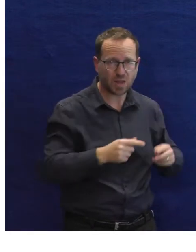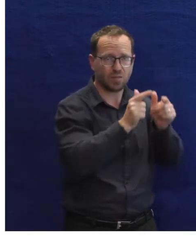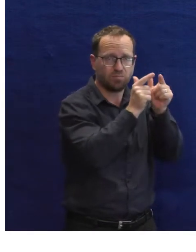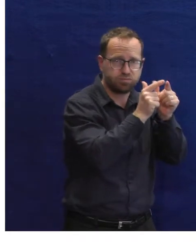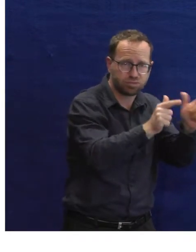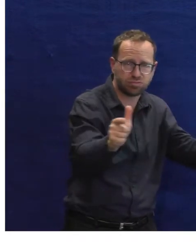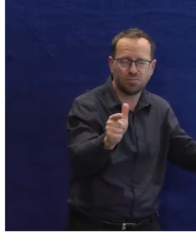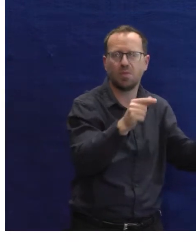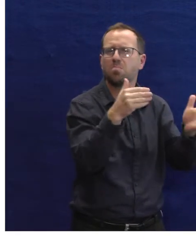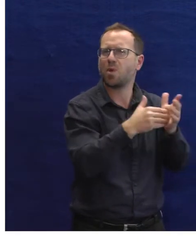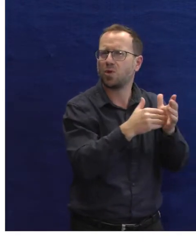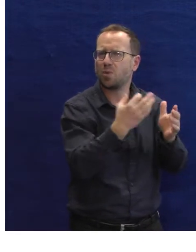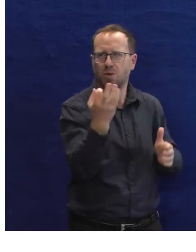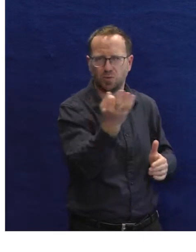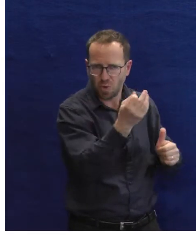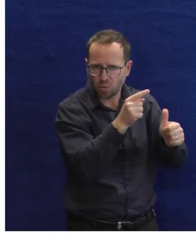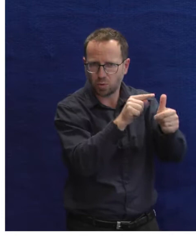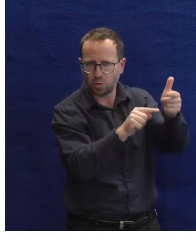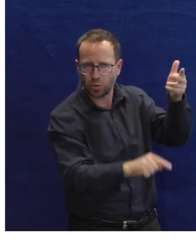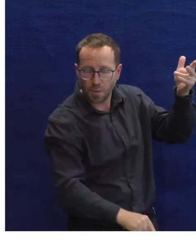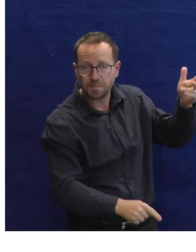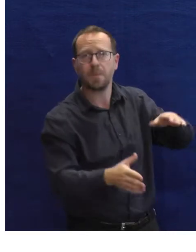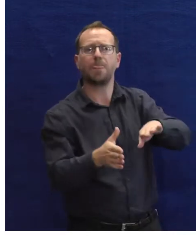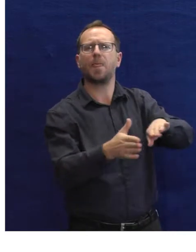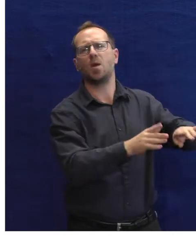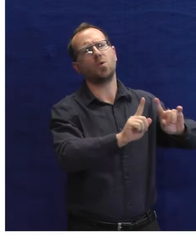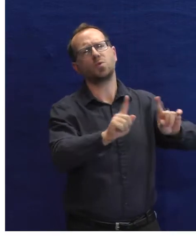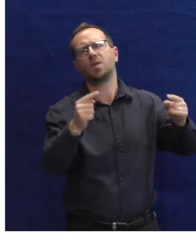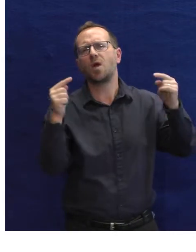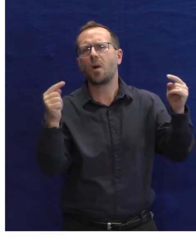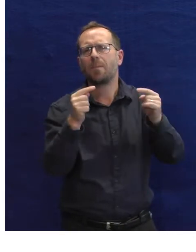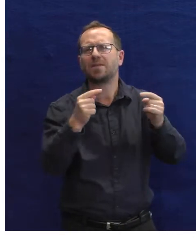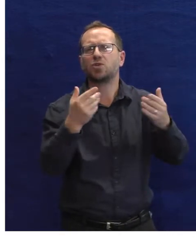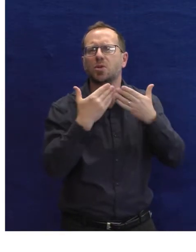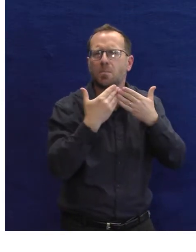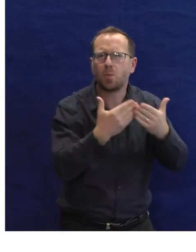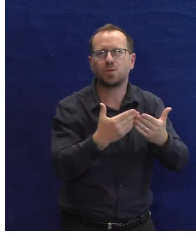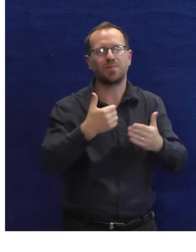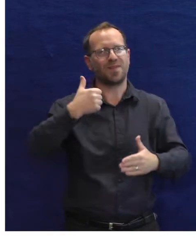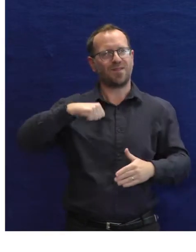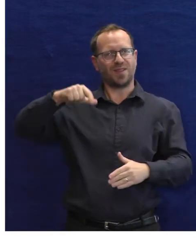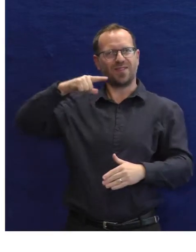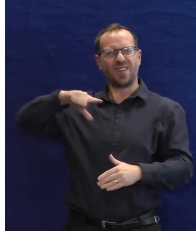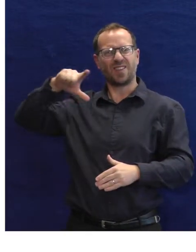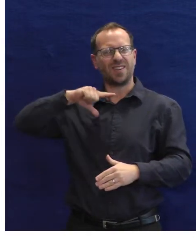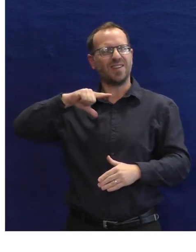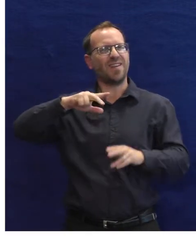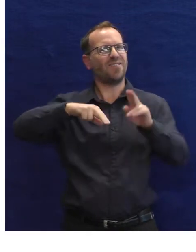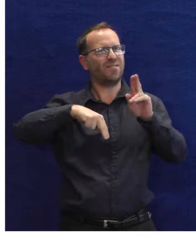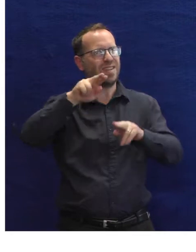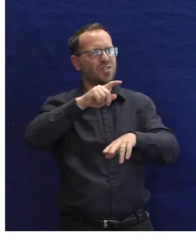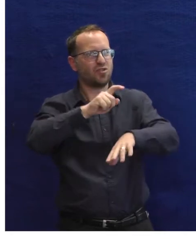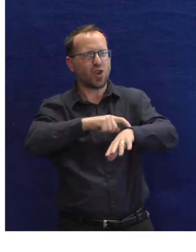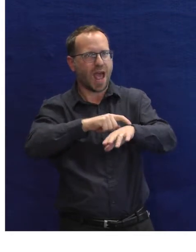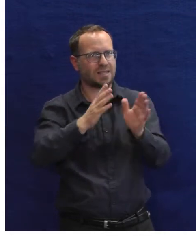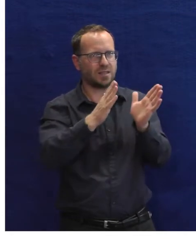přispívat finančně na to, co z rakově handicapovaní potřebují. V těch předchozích dvou